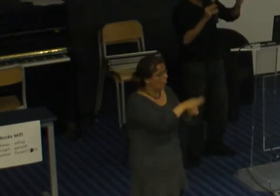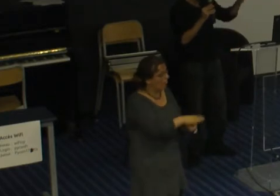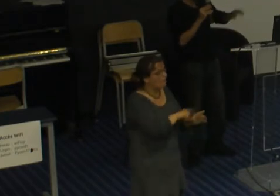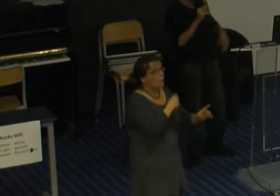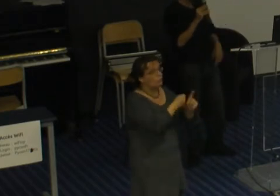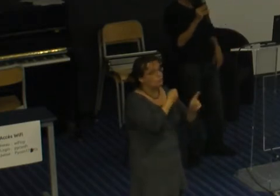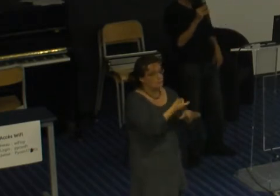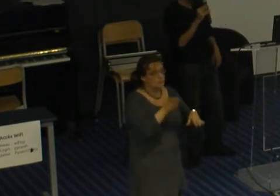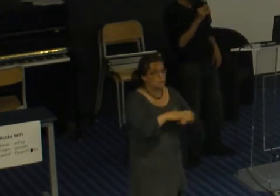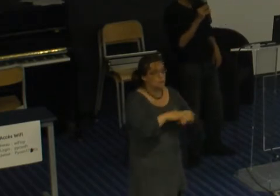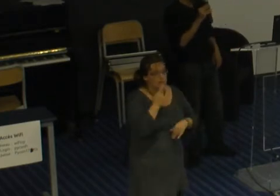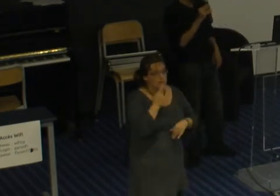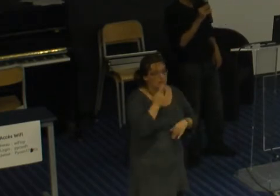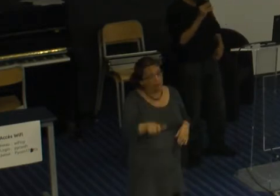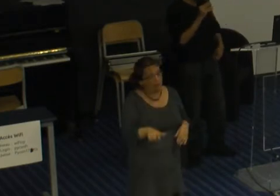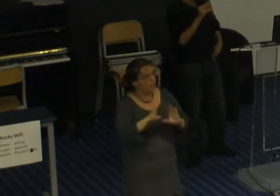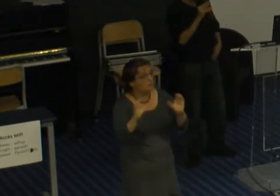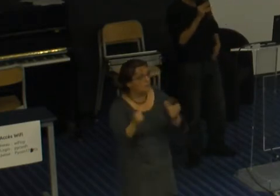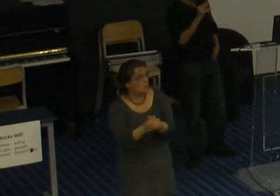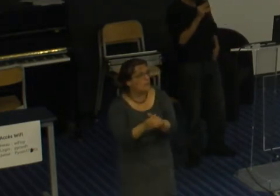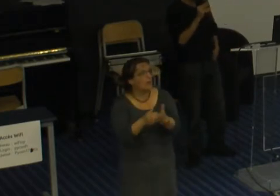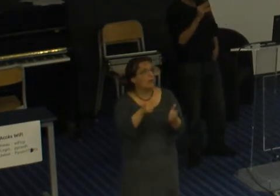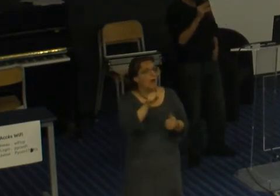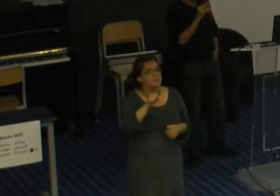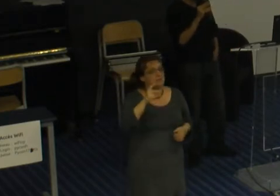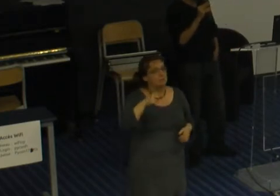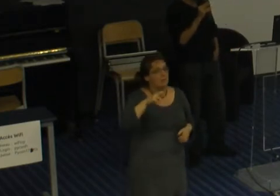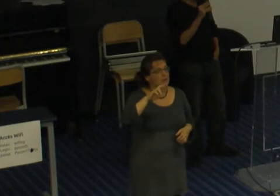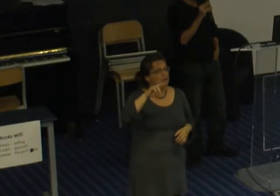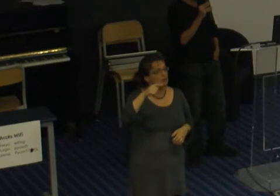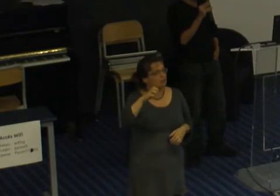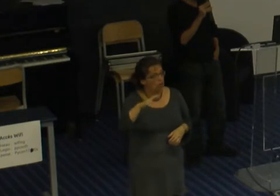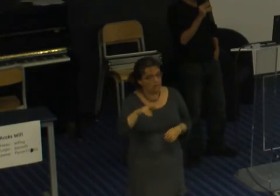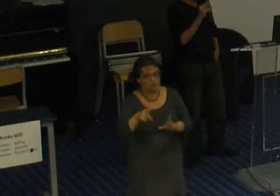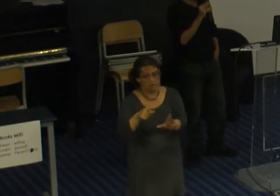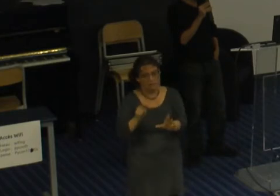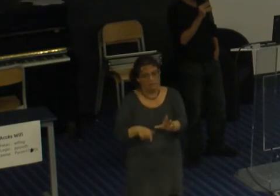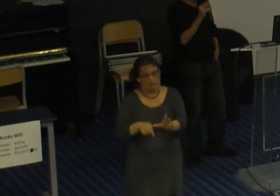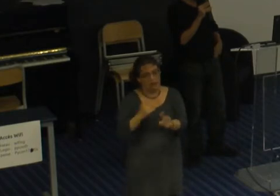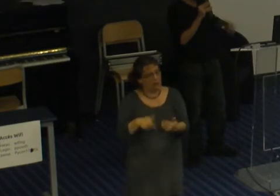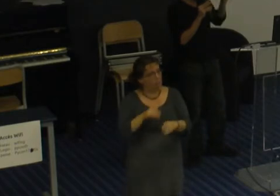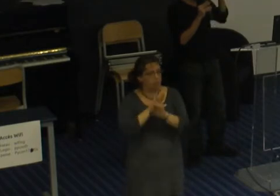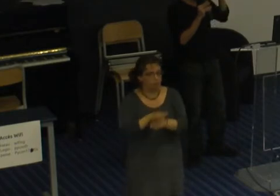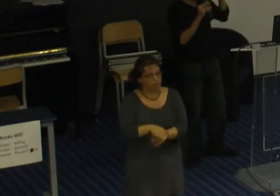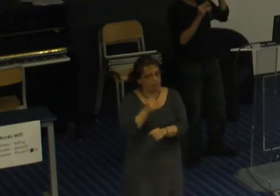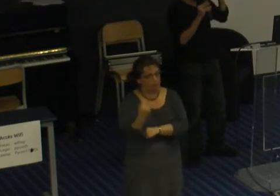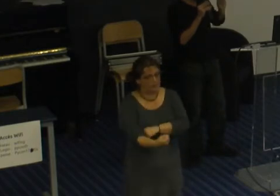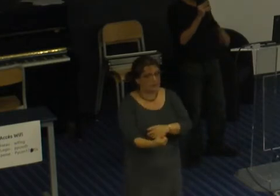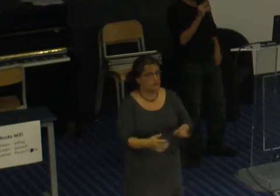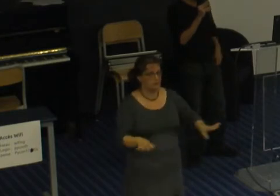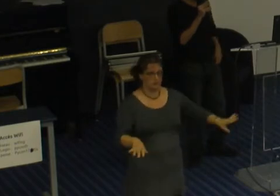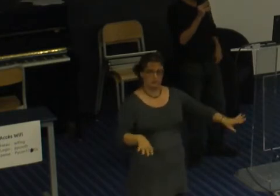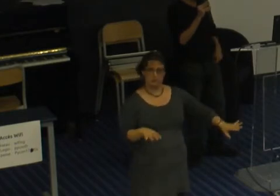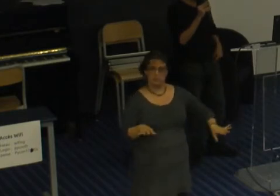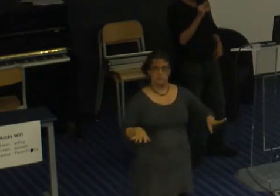'adore les Asperger versus les femmes parce que en fait si on écoutait tous les gens qui utilisent Asperger